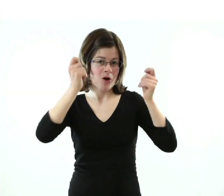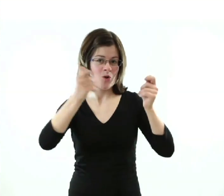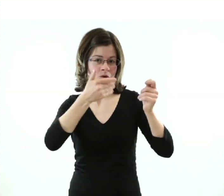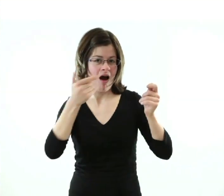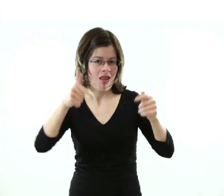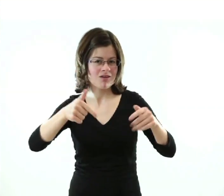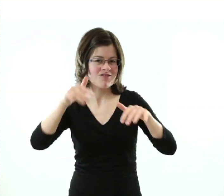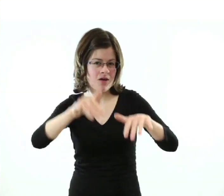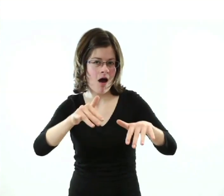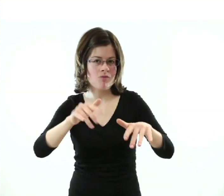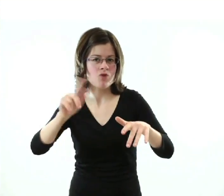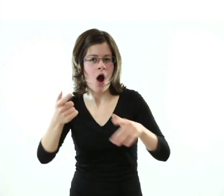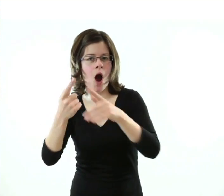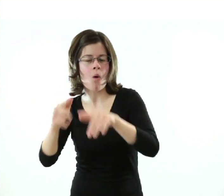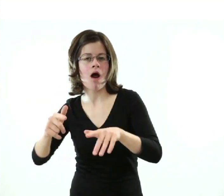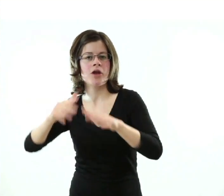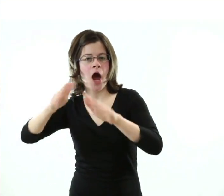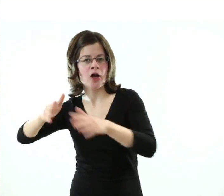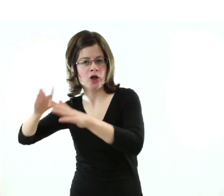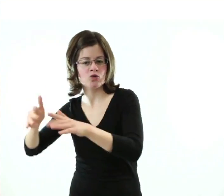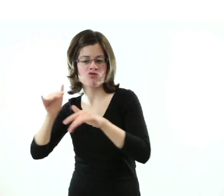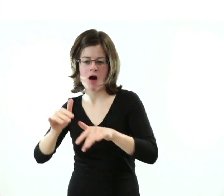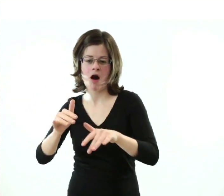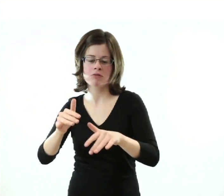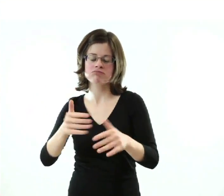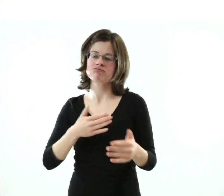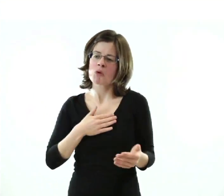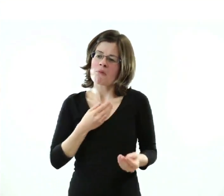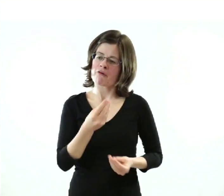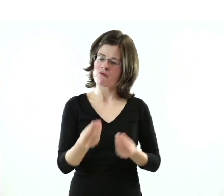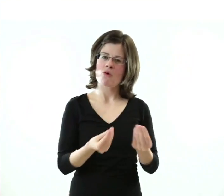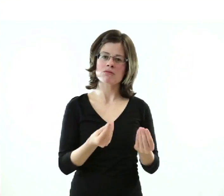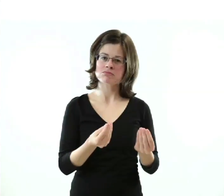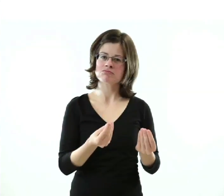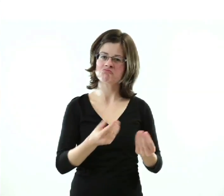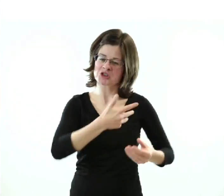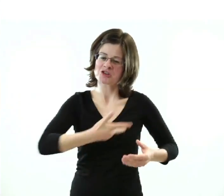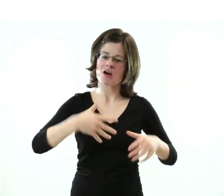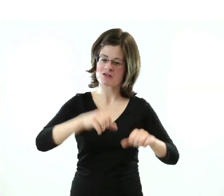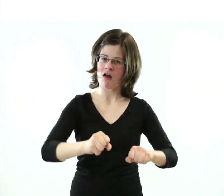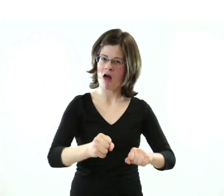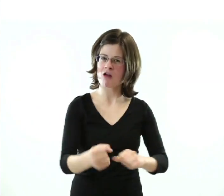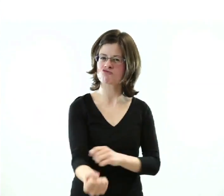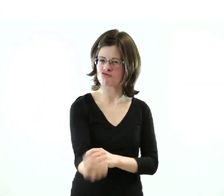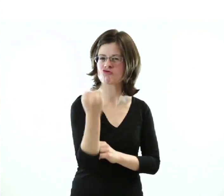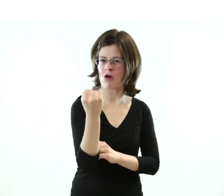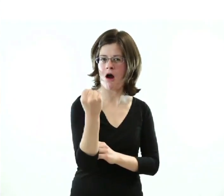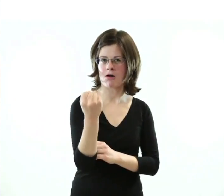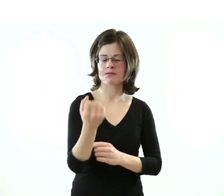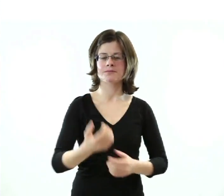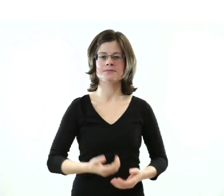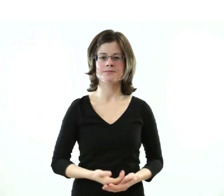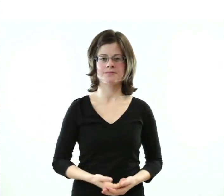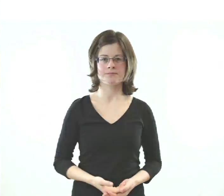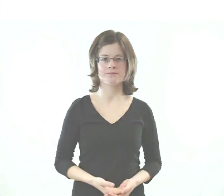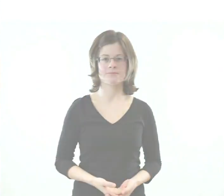auch weitere Institutionen hier präsent sind, sodass ich sagen kann, es ist nicht nur ein mitteldeutsches, allgemeines Geschehen, sondern hier ist auch Sachsen